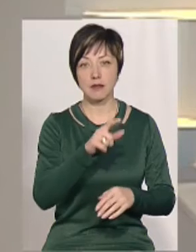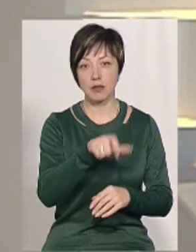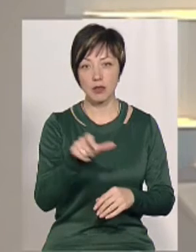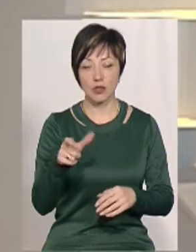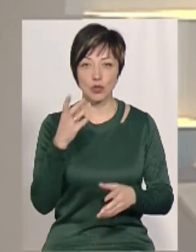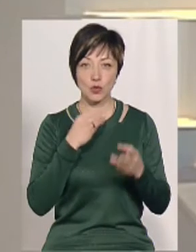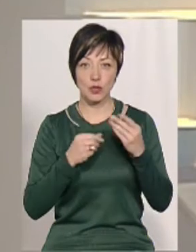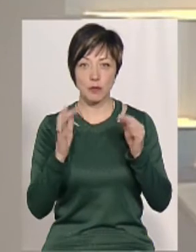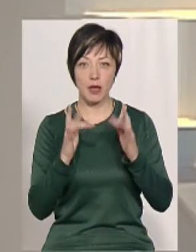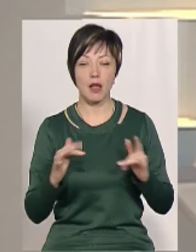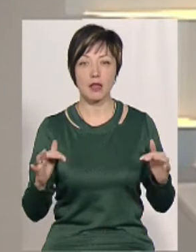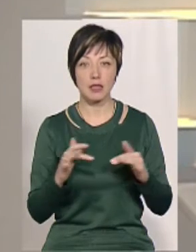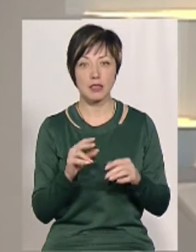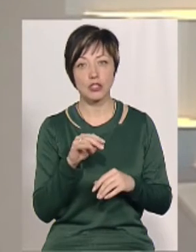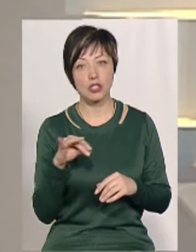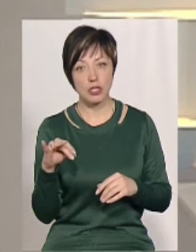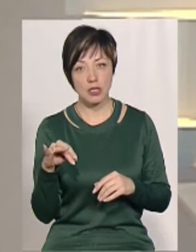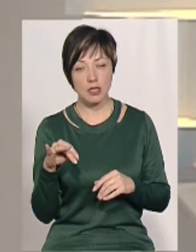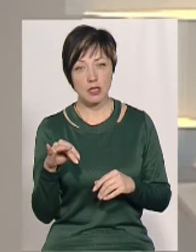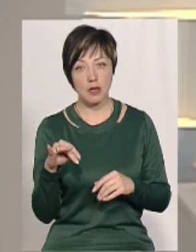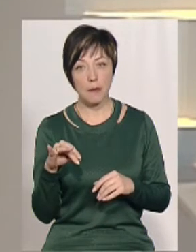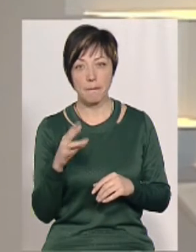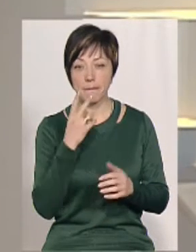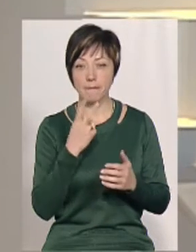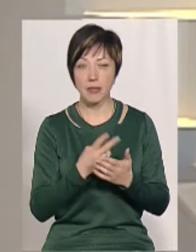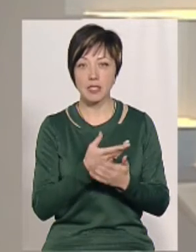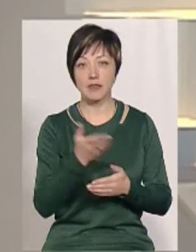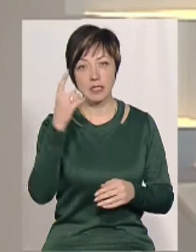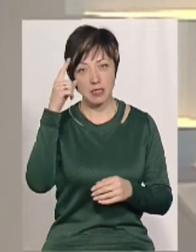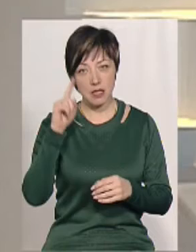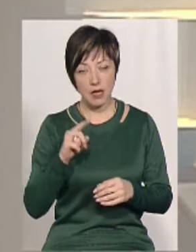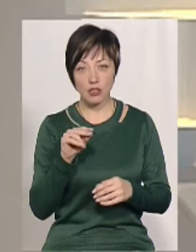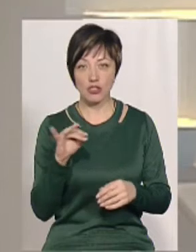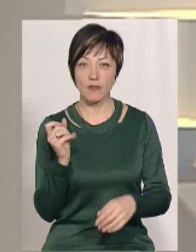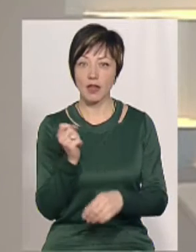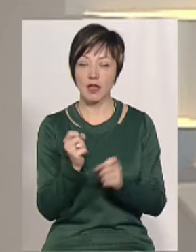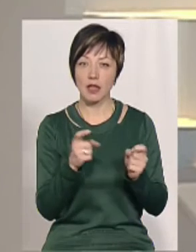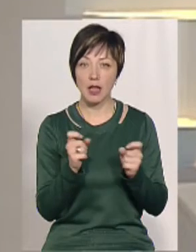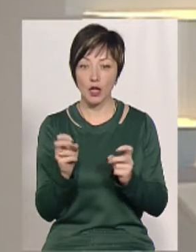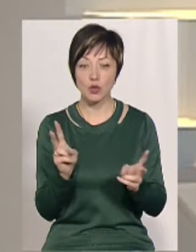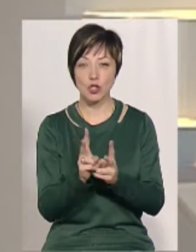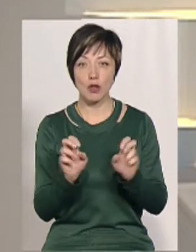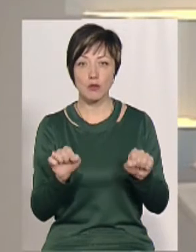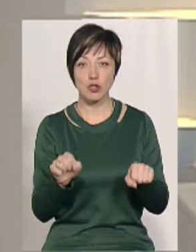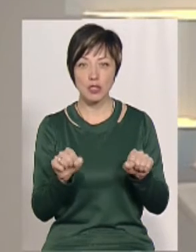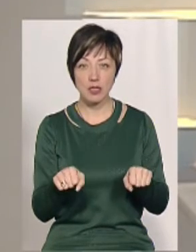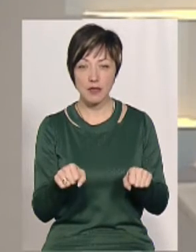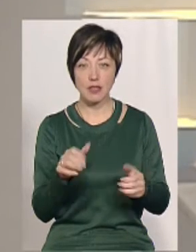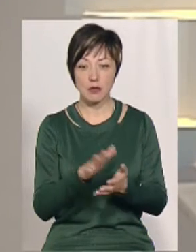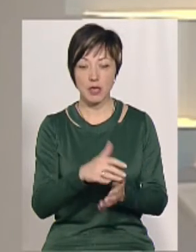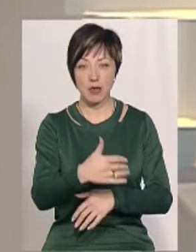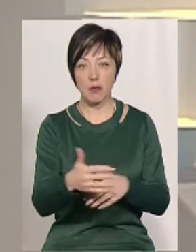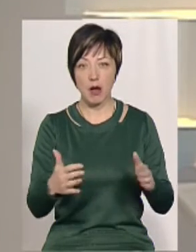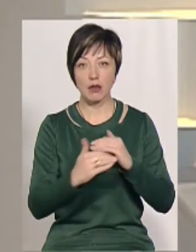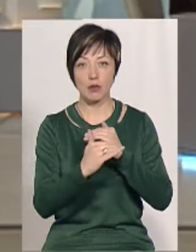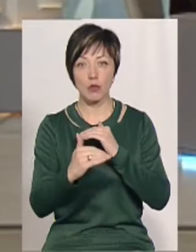користуються штучними ялинками, чи бачить, знаєте ви, чи вже викидали, зустрічали вже, можливо, в сміттєбаках,